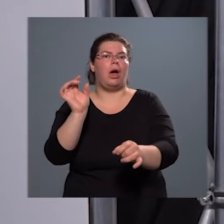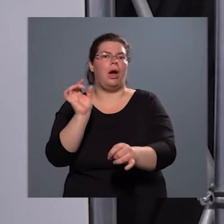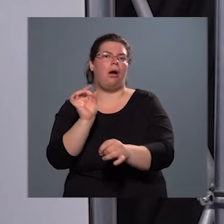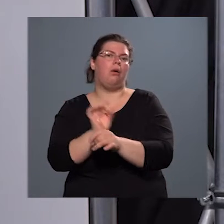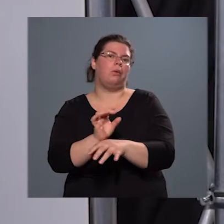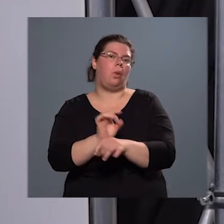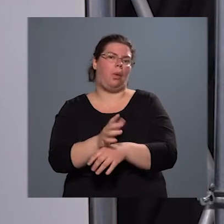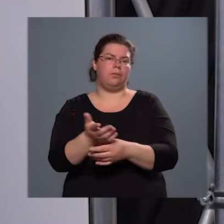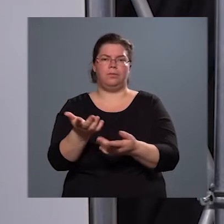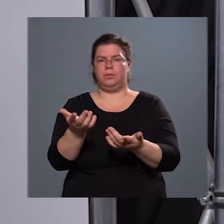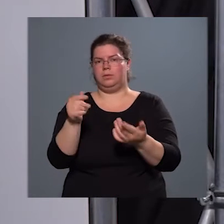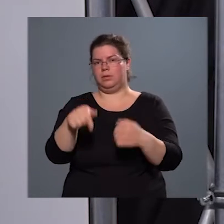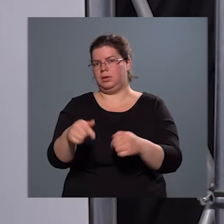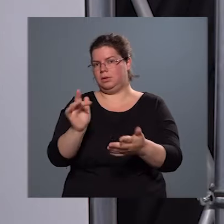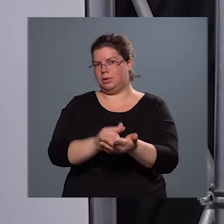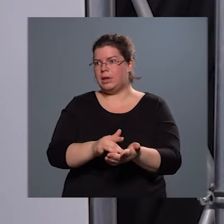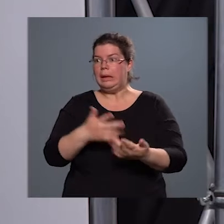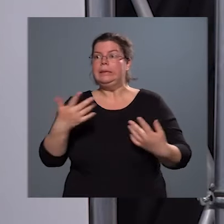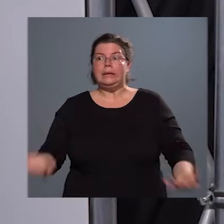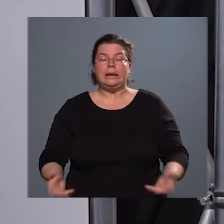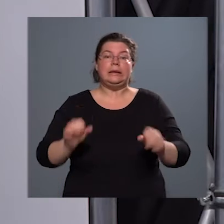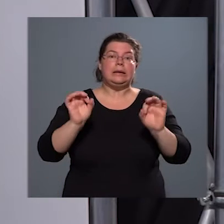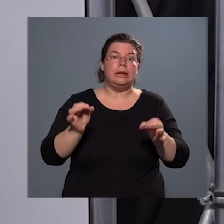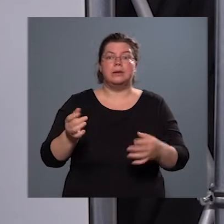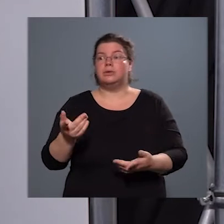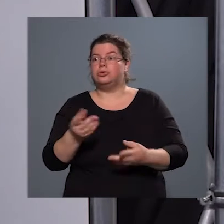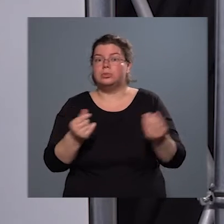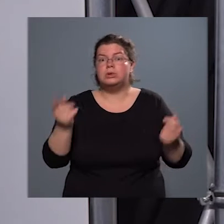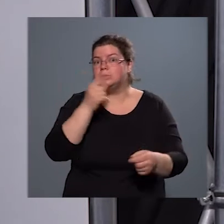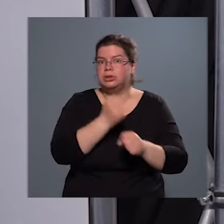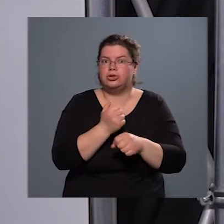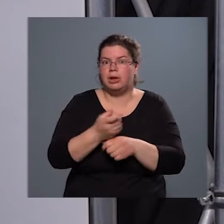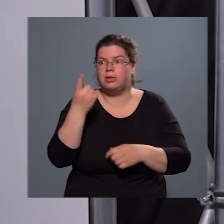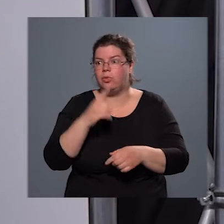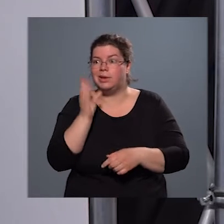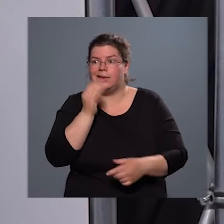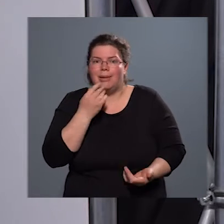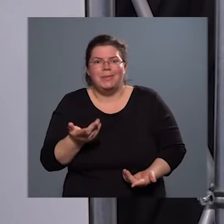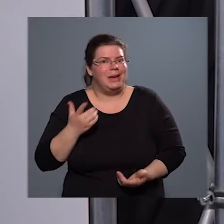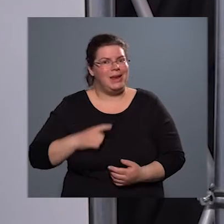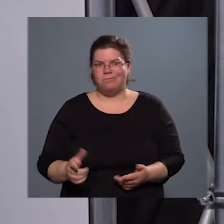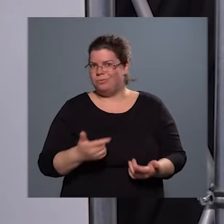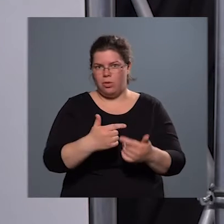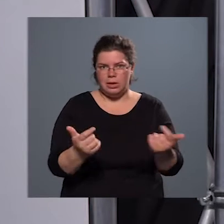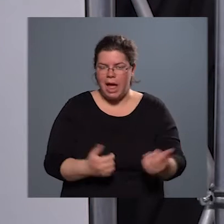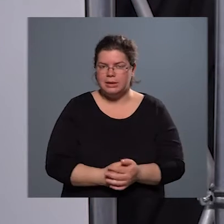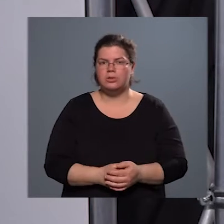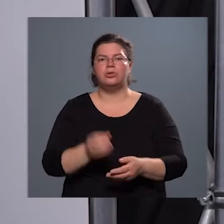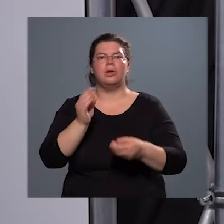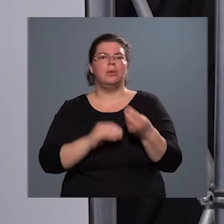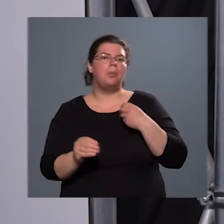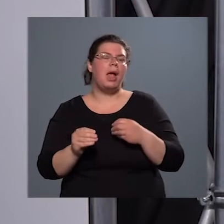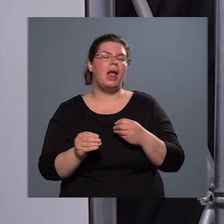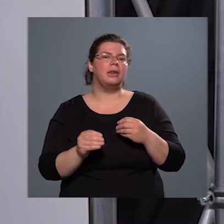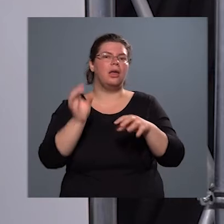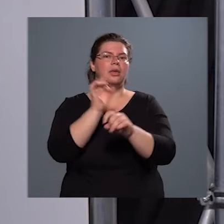közepén. Tehát így klasszikus módon, amit csinált volna az ember, arra nem nagyon volt lehetőség, hiszen a